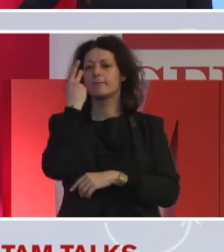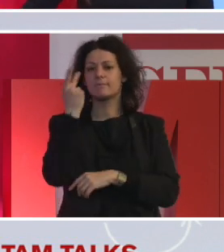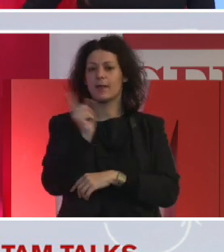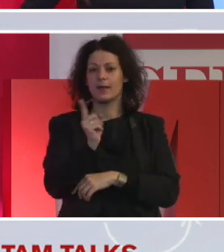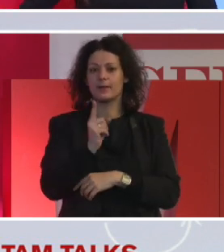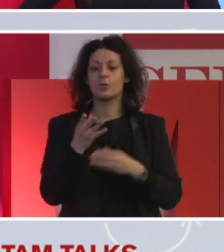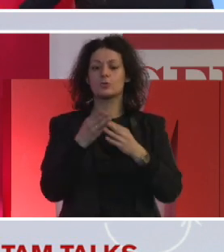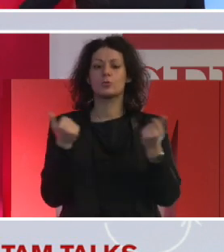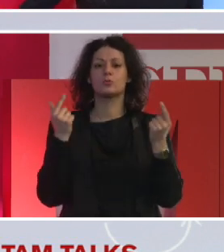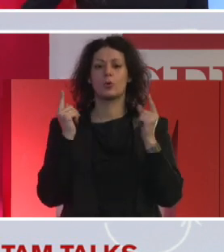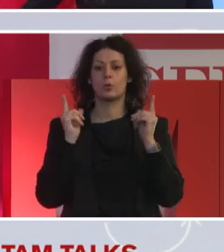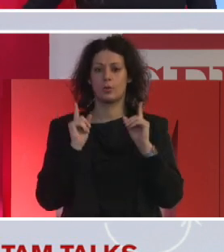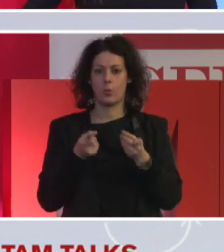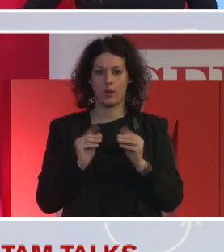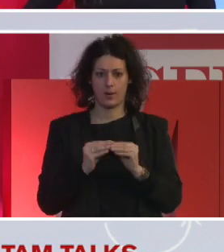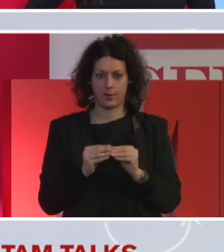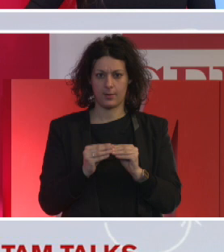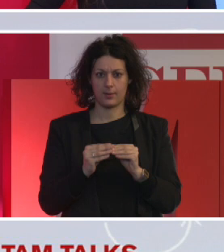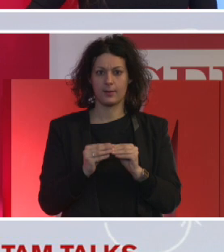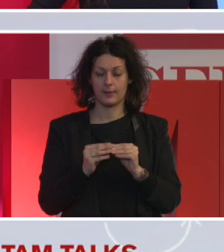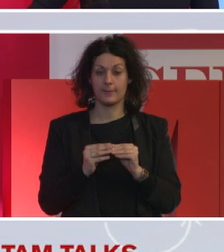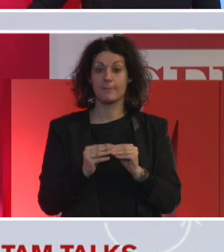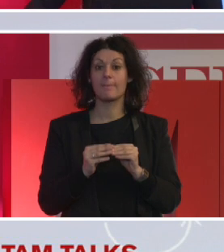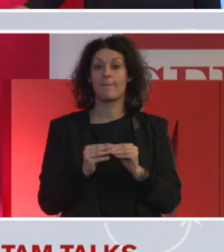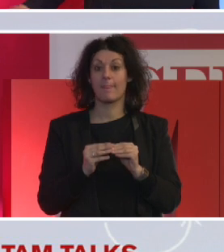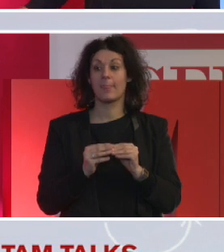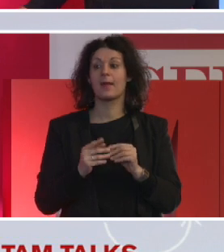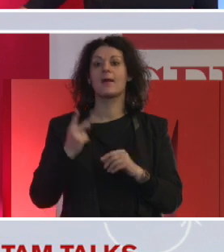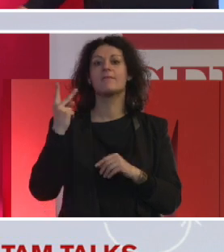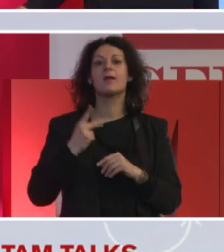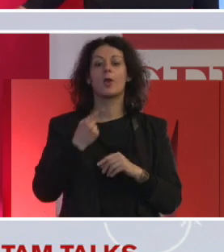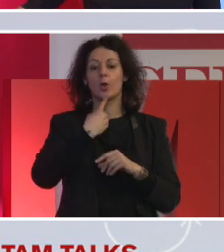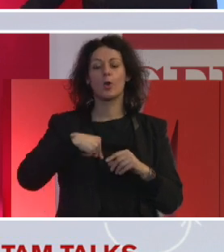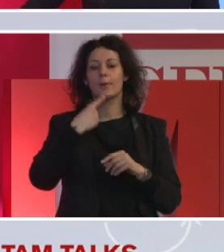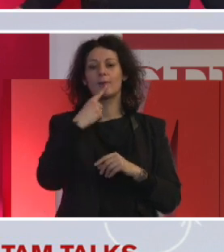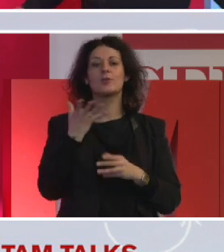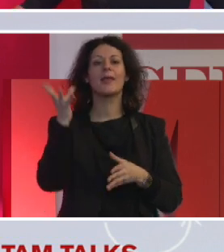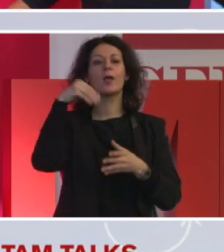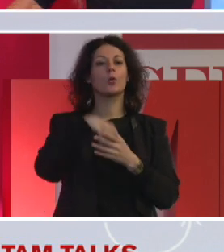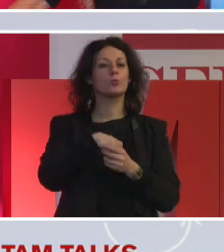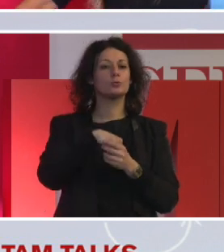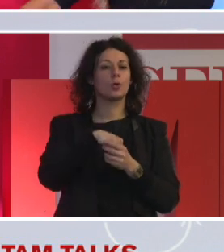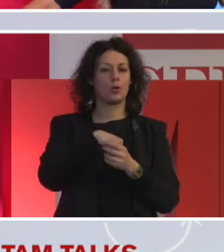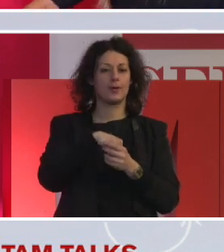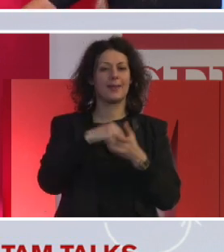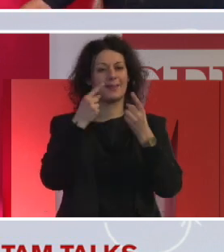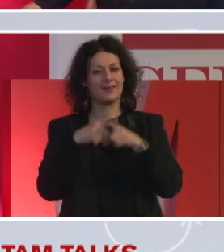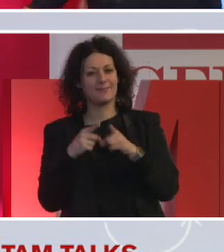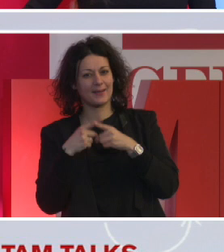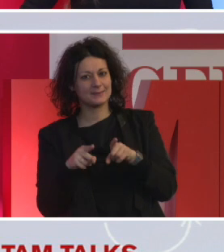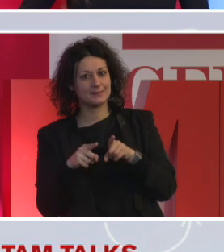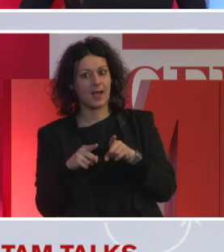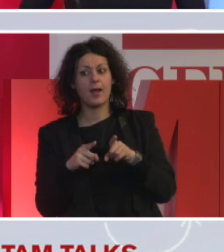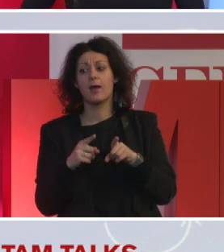di apertura, come abbiamo sentito da molti, è in realtà il concetto più ampio di diversity. Quella è proprio, è come in questo senso,